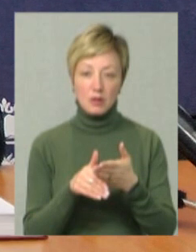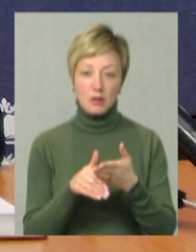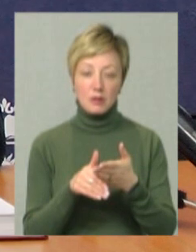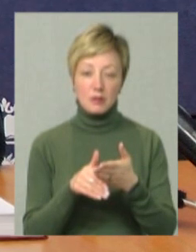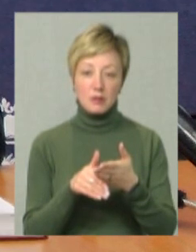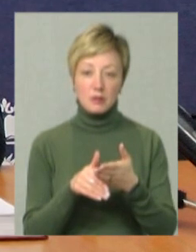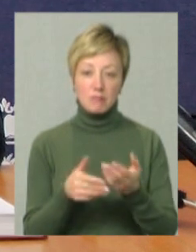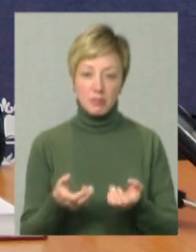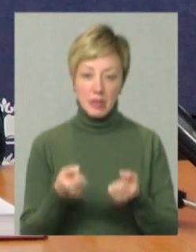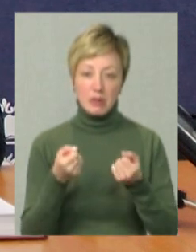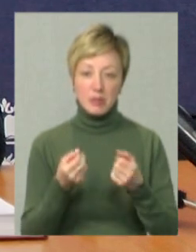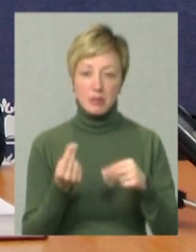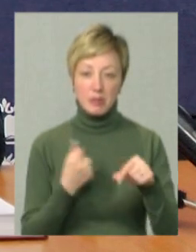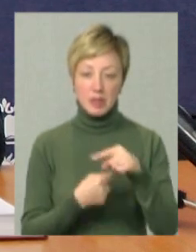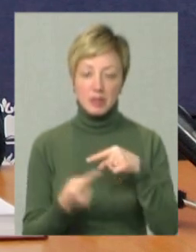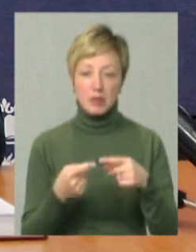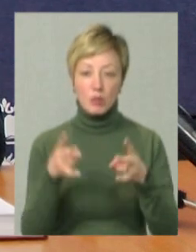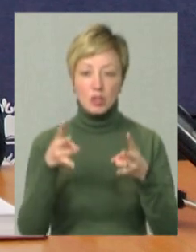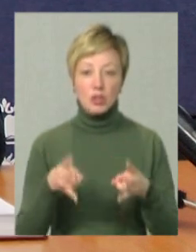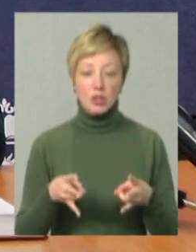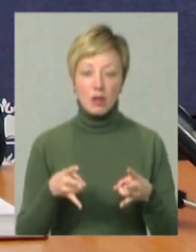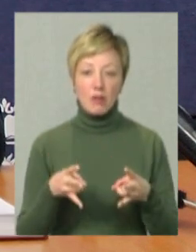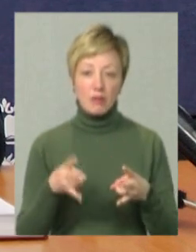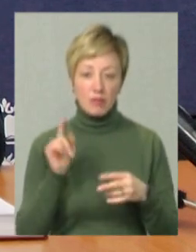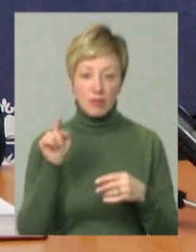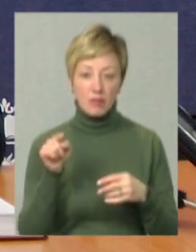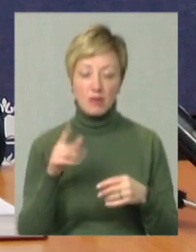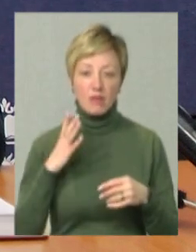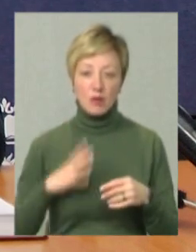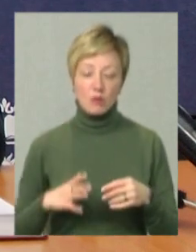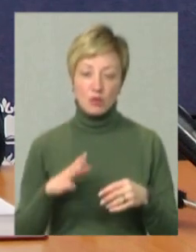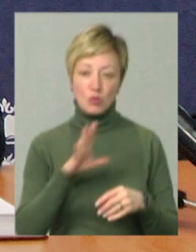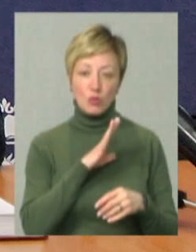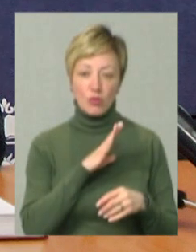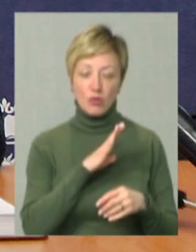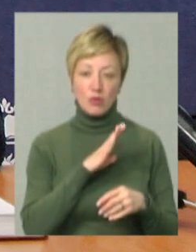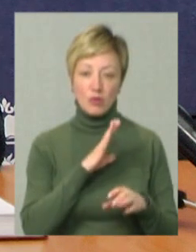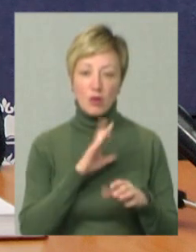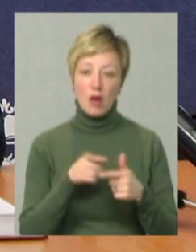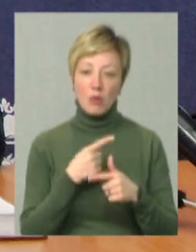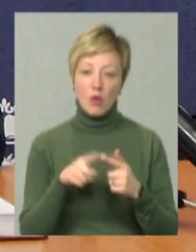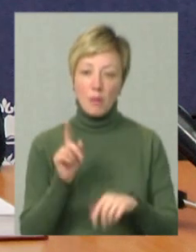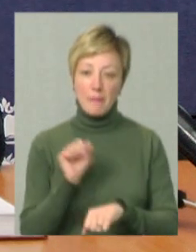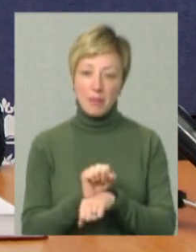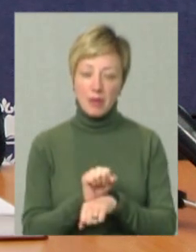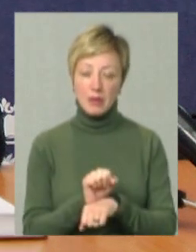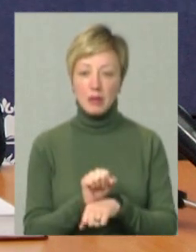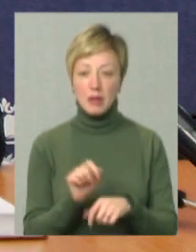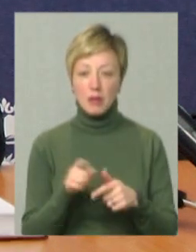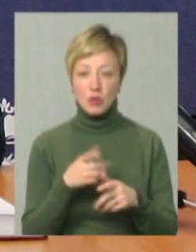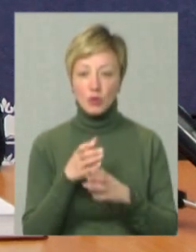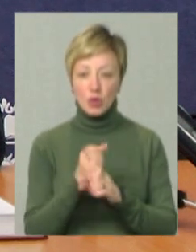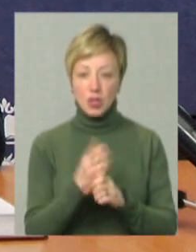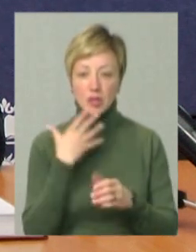простягнути руку допомоги бізнесу, який постраждав і вимушений був або припинити, або